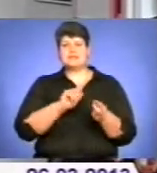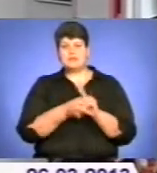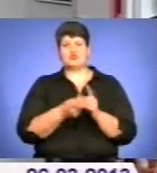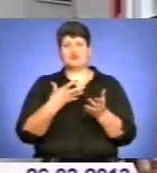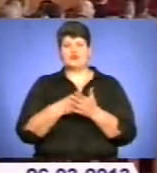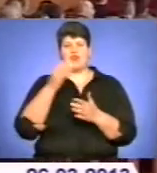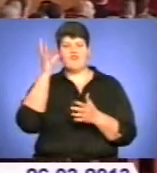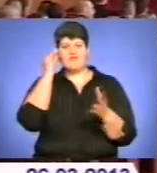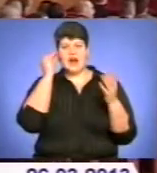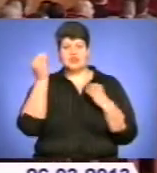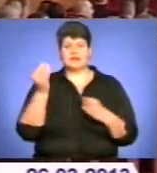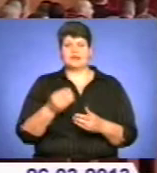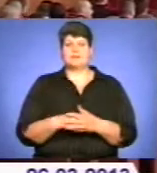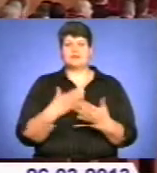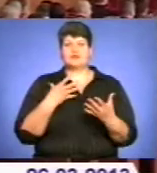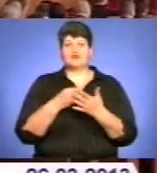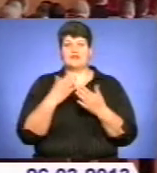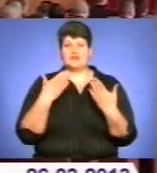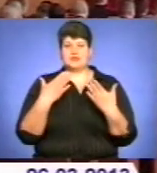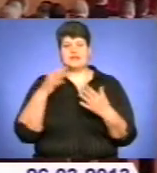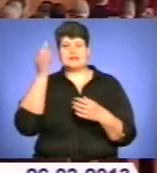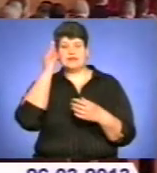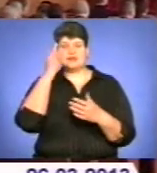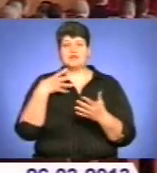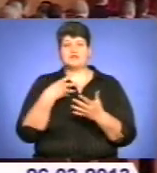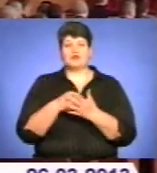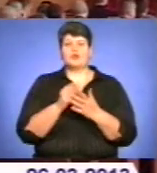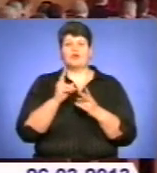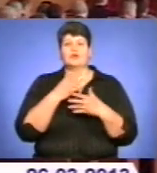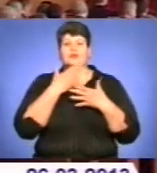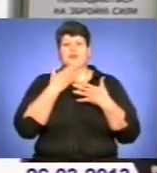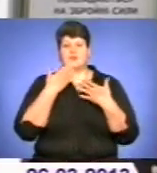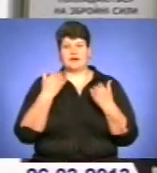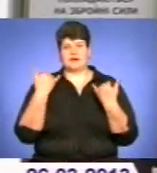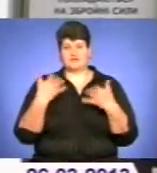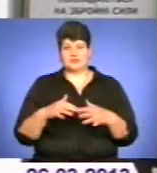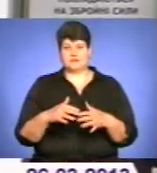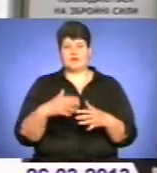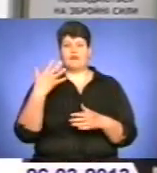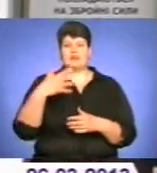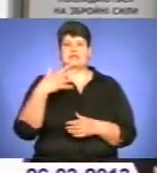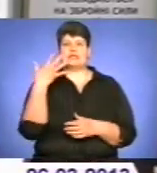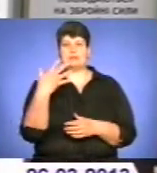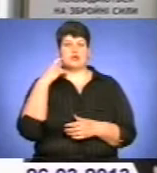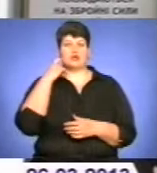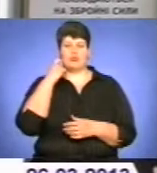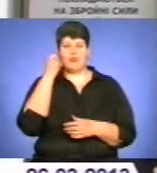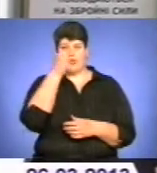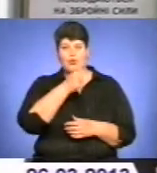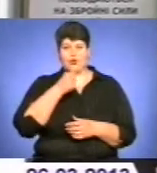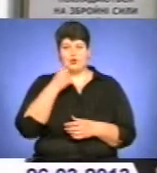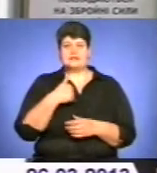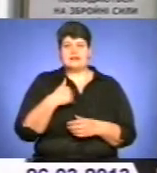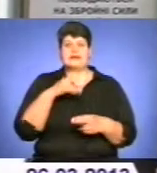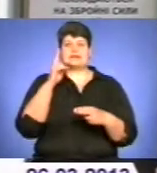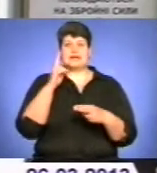змінюють своє відношення. Ветерани згадали бойових побратимів і тих, кого вже немає в строю. Після п'ятого року я